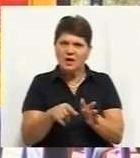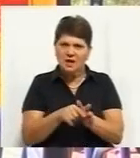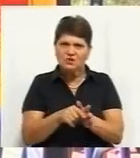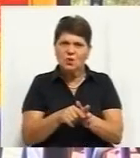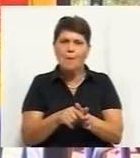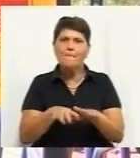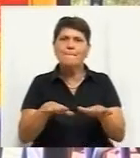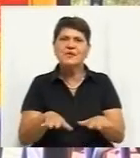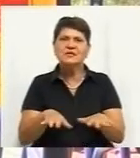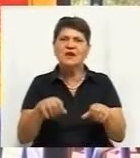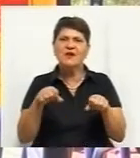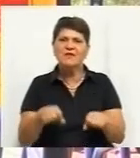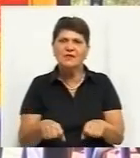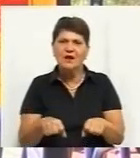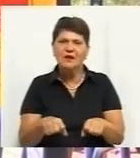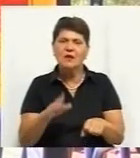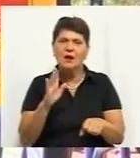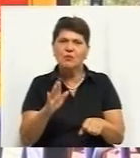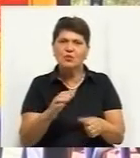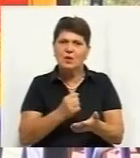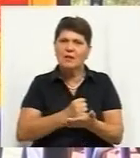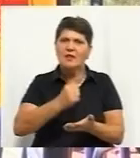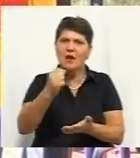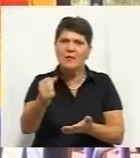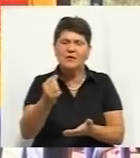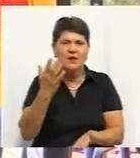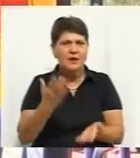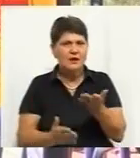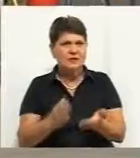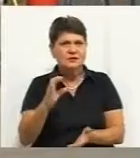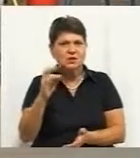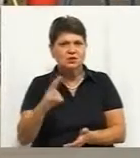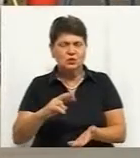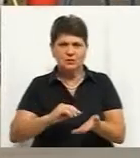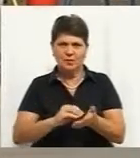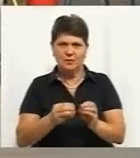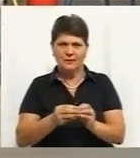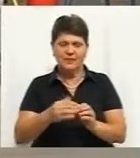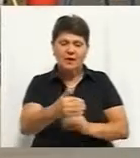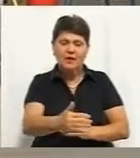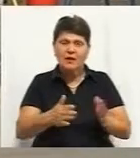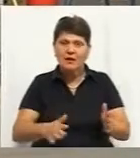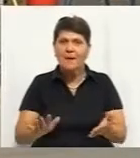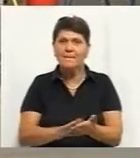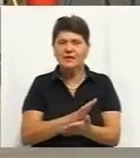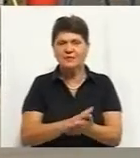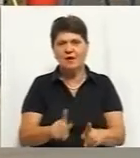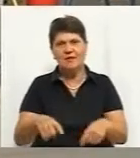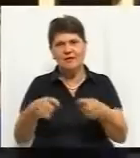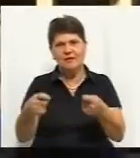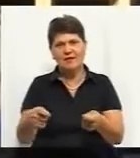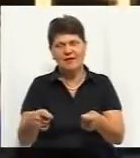направлено на відповідний орган, якщо це соціальні якісь проблеми. Скриньки безкоштовно надала вінницька філія